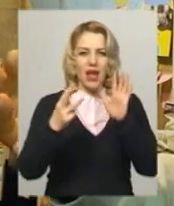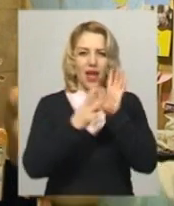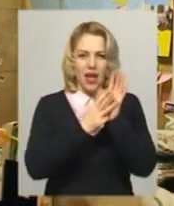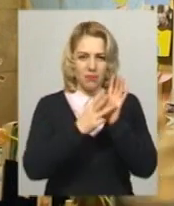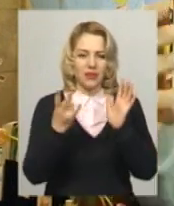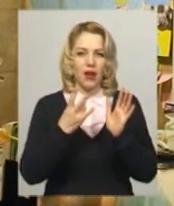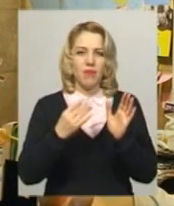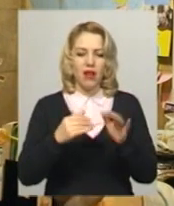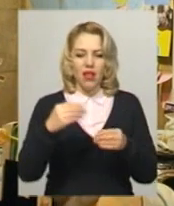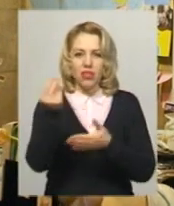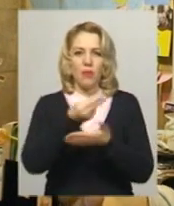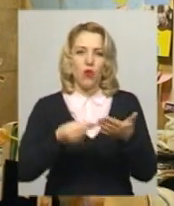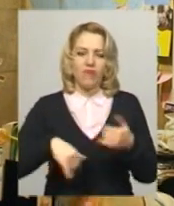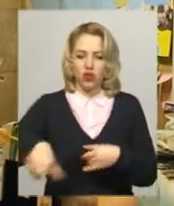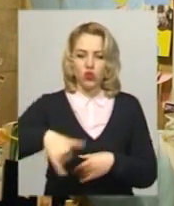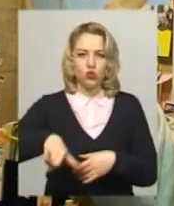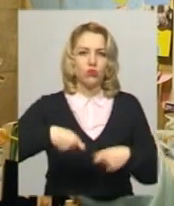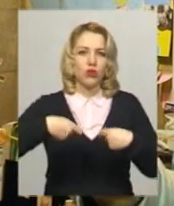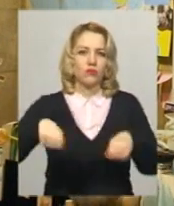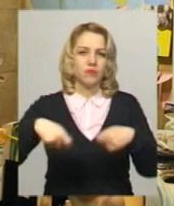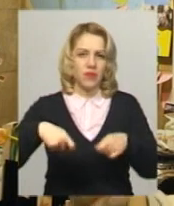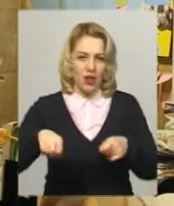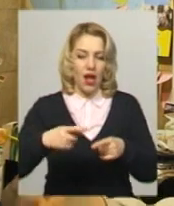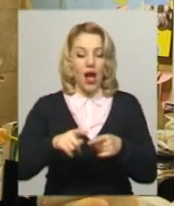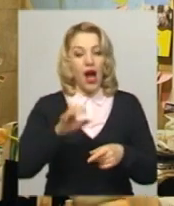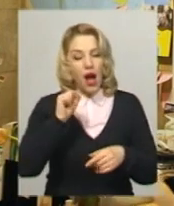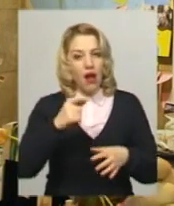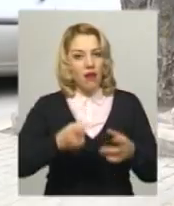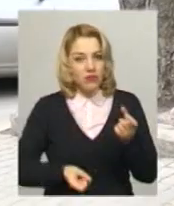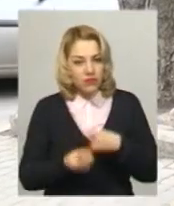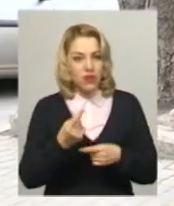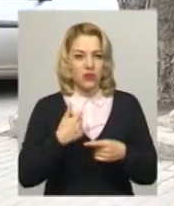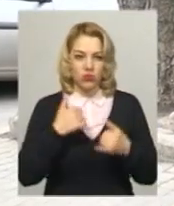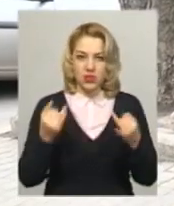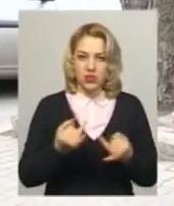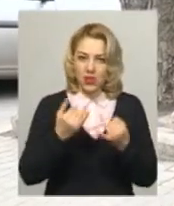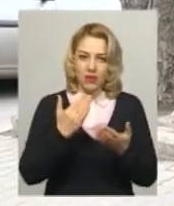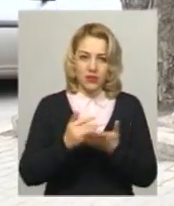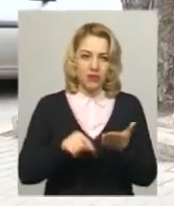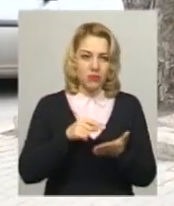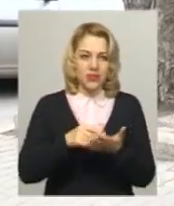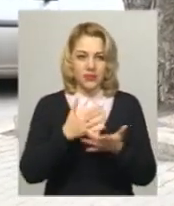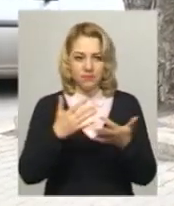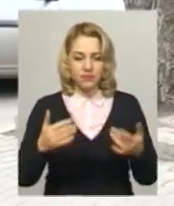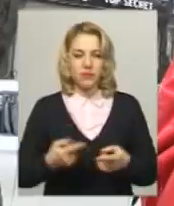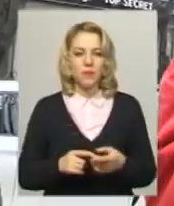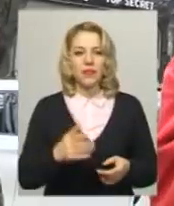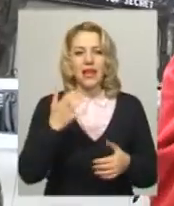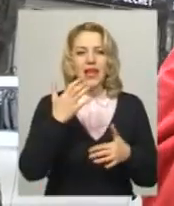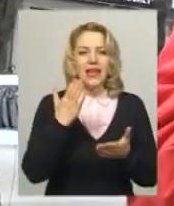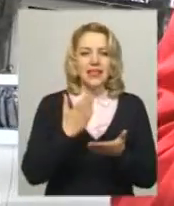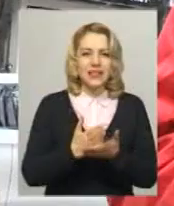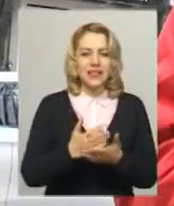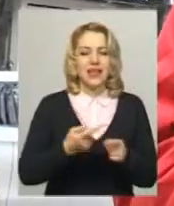-таки стріли, такі все-таки глибока історія, і фантастичні люди, і цікаві пам'ятки. Є серед його екскурсій ті, які, на його думку,